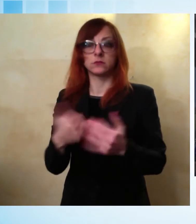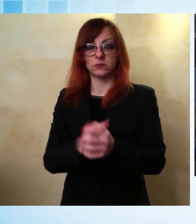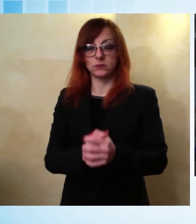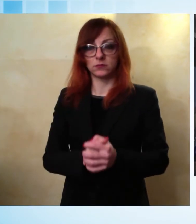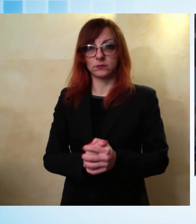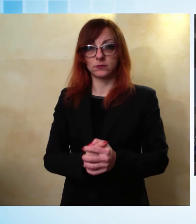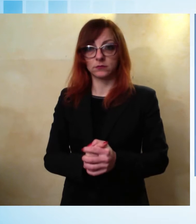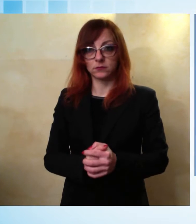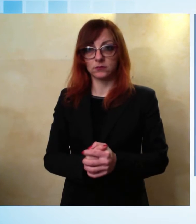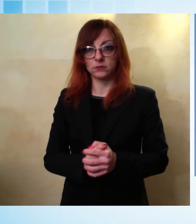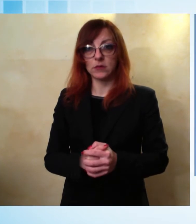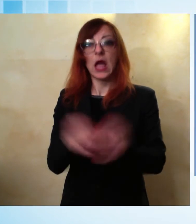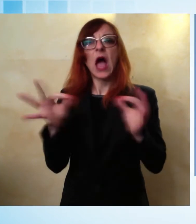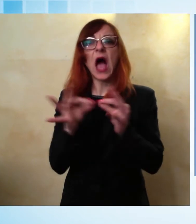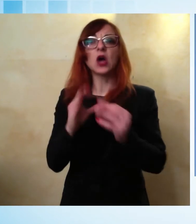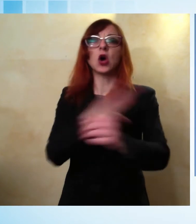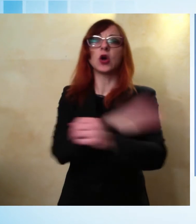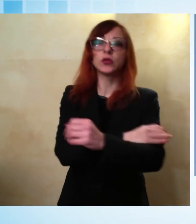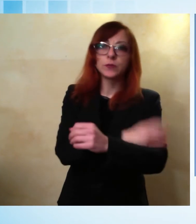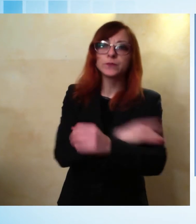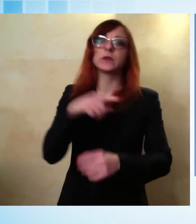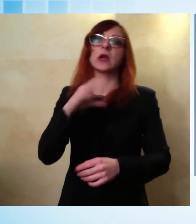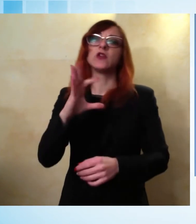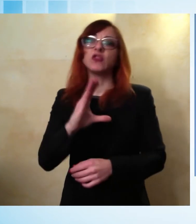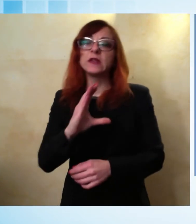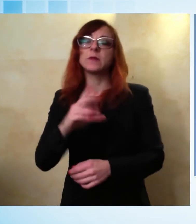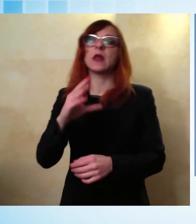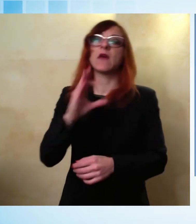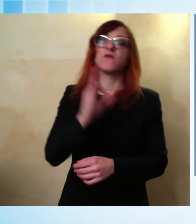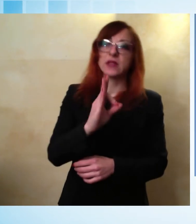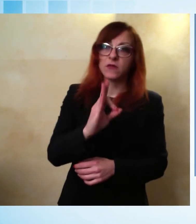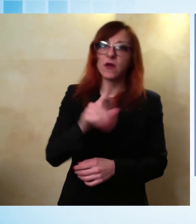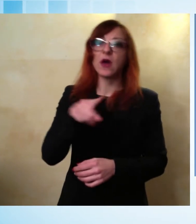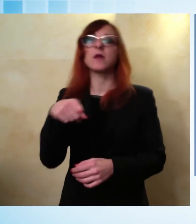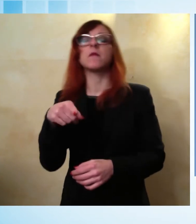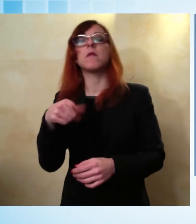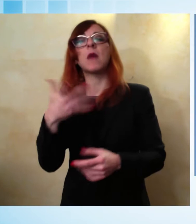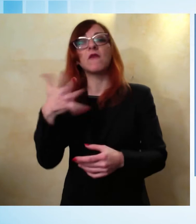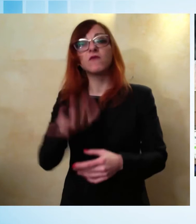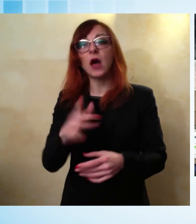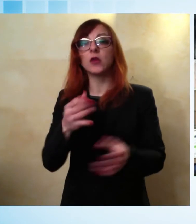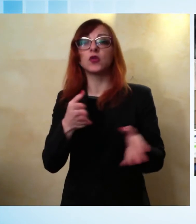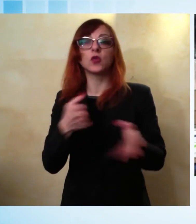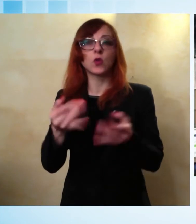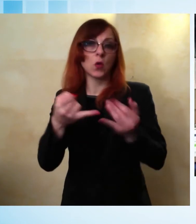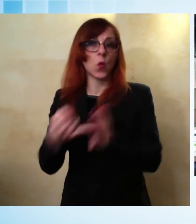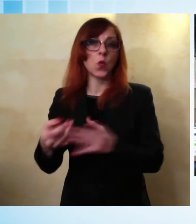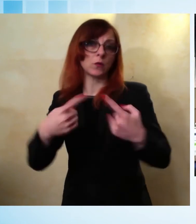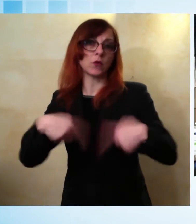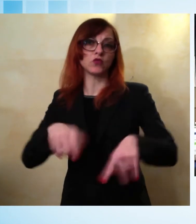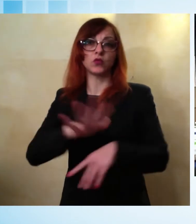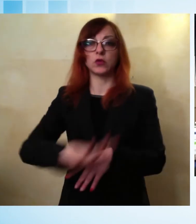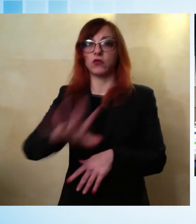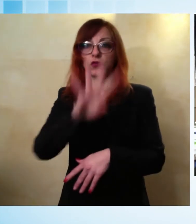organizzazioni sindacali Federfarma e CISPEL approvato tramite delibera nell'ultima seduta di giunta. Lo screening è rivolto,